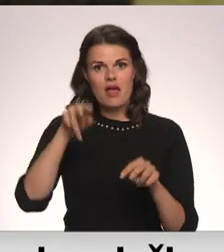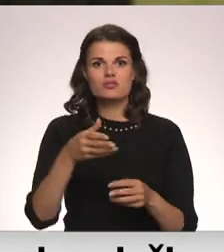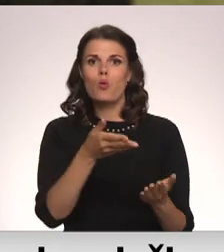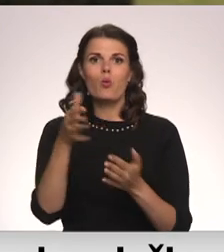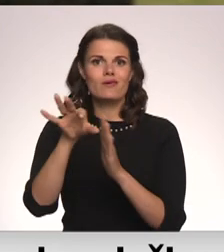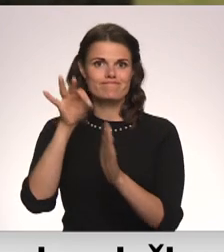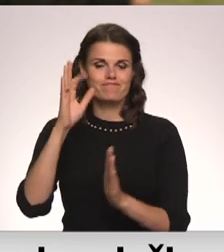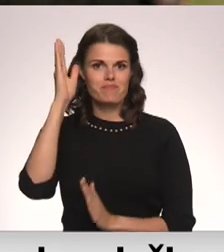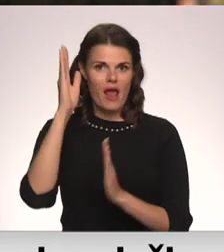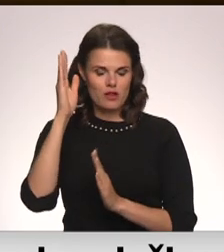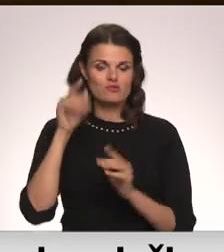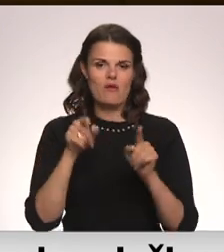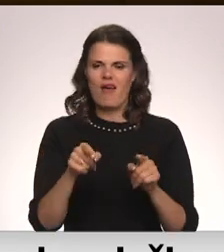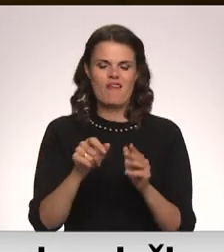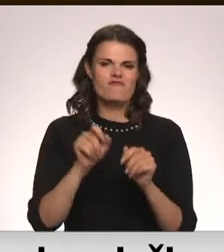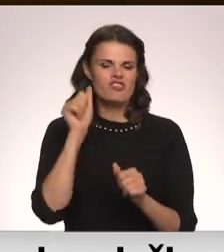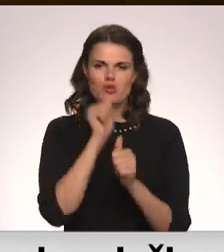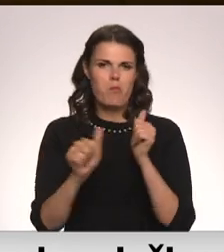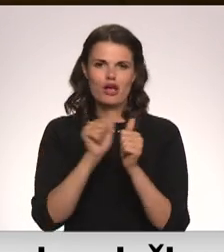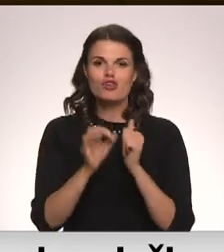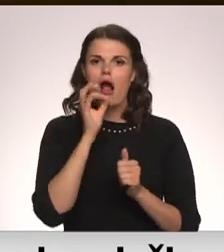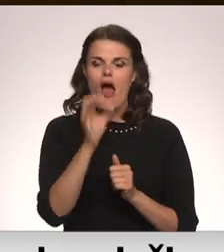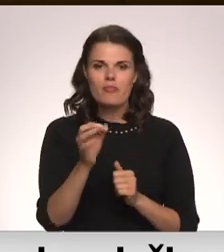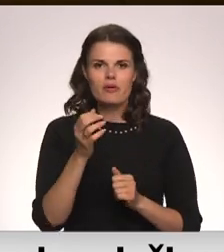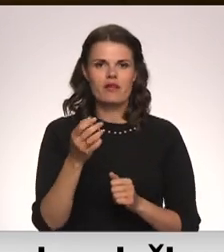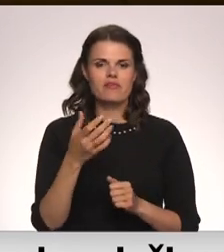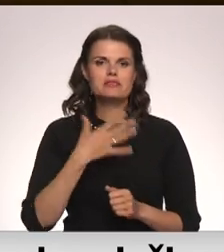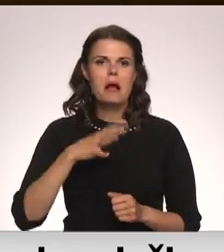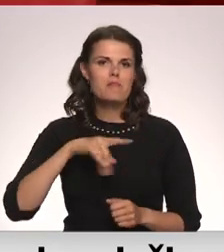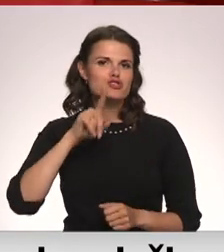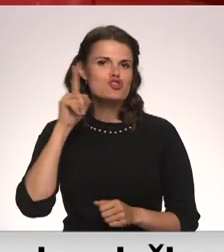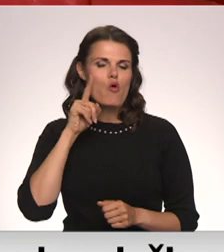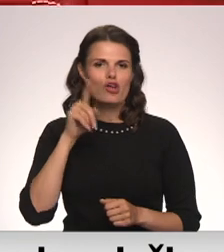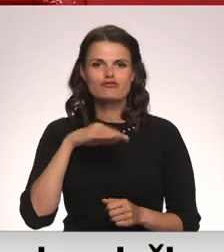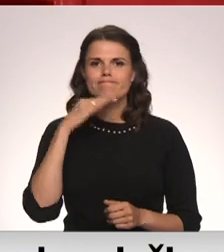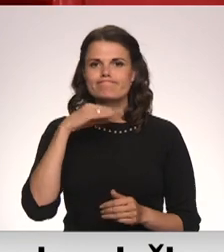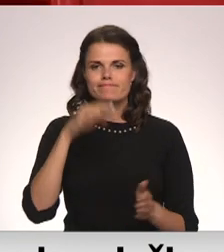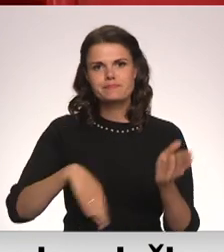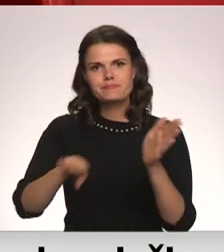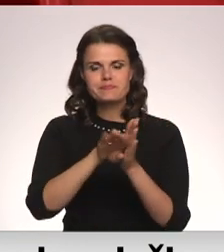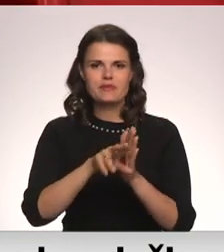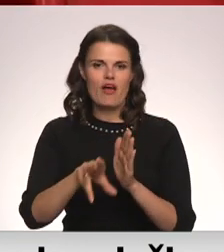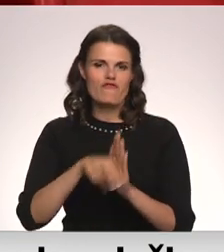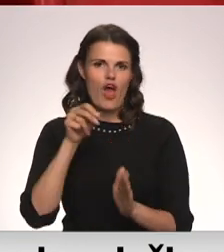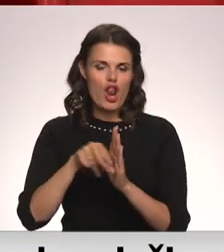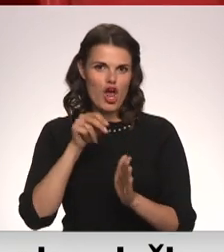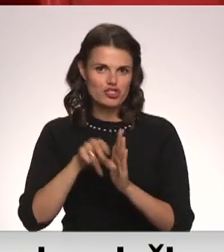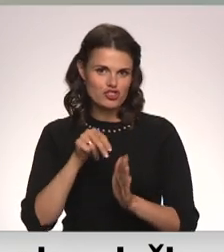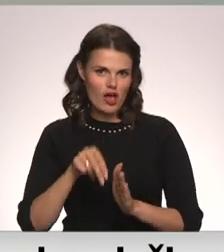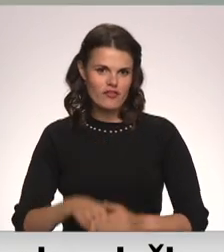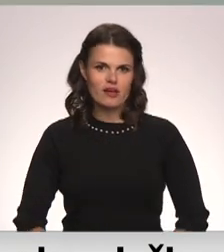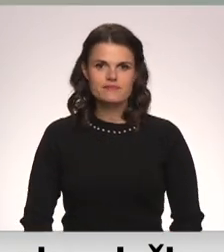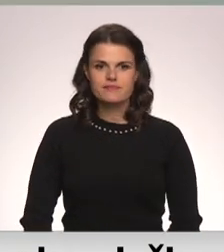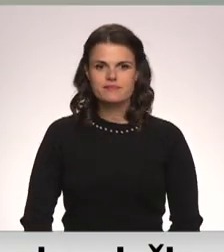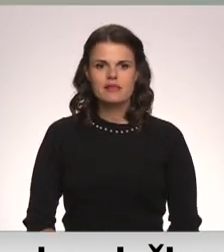tradicionālākās atbildes, vaicājot jauniešiem, kādēļ viņi neizmanto savas tiesības ļaut kādām partijām lemt par valstī notiekošo.